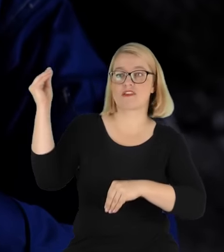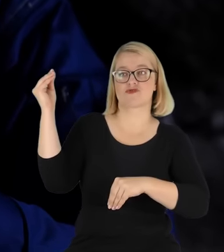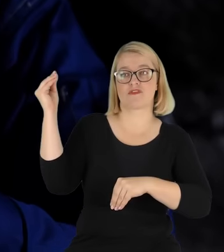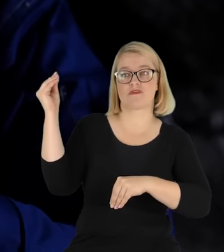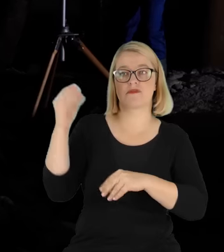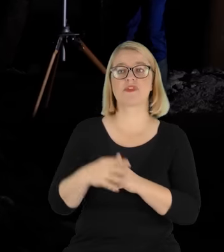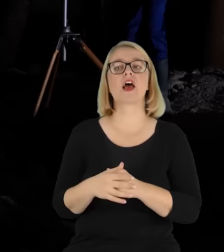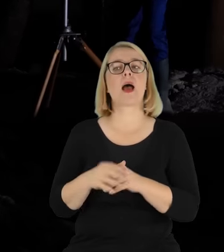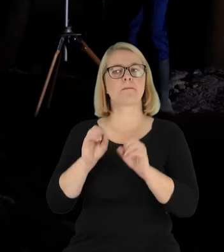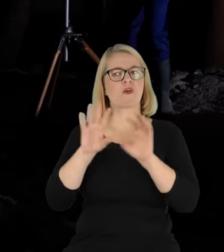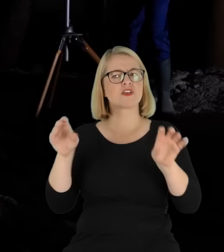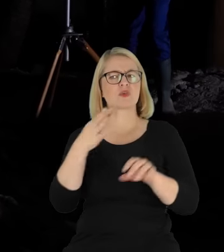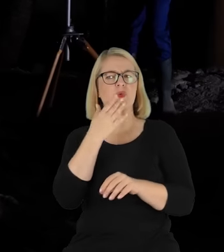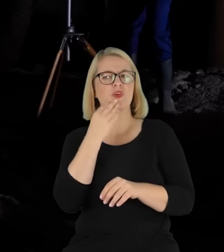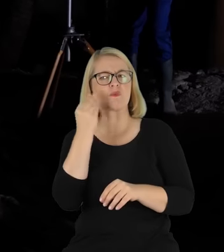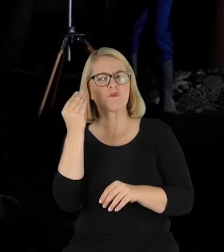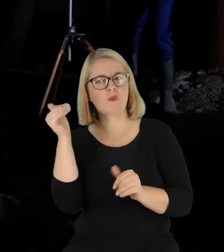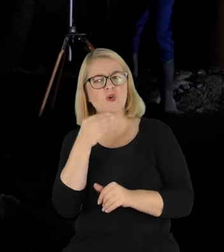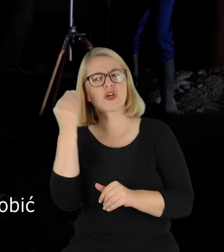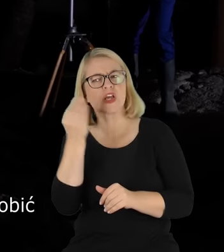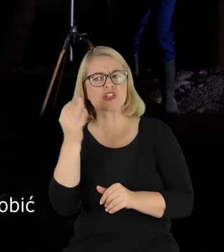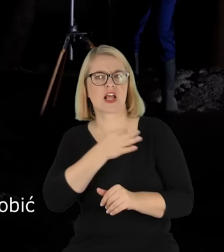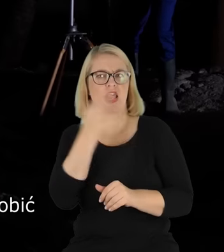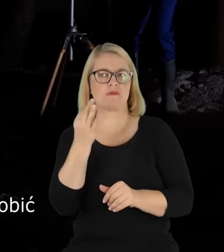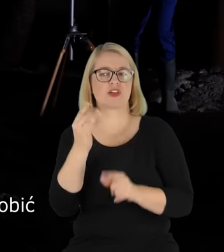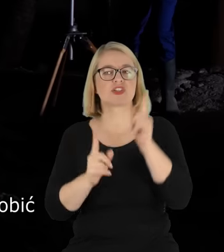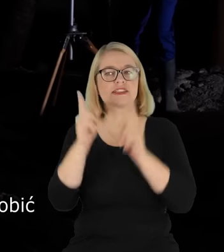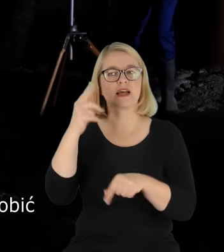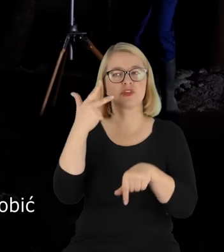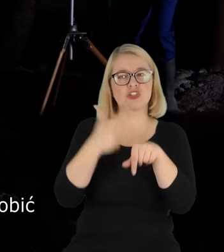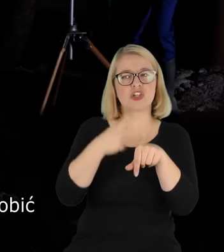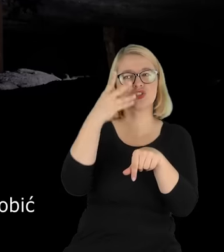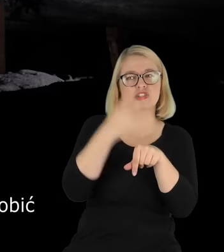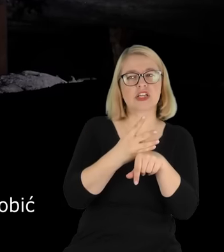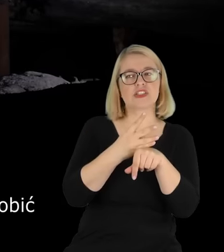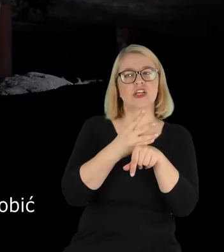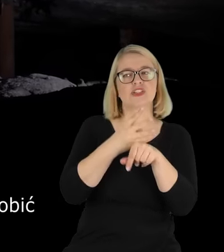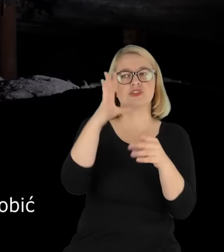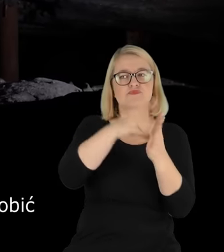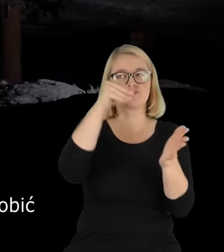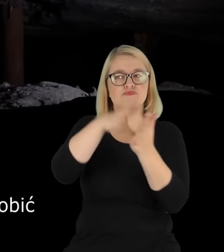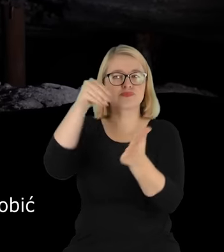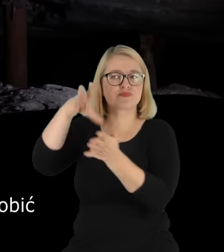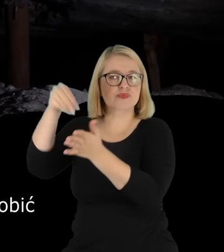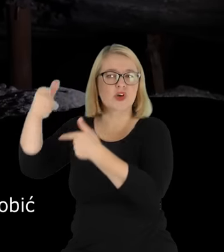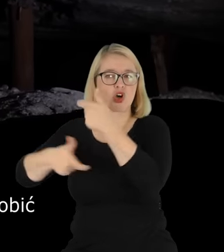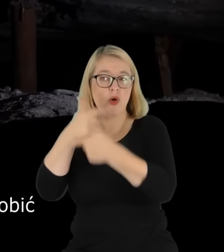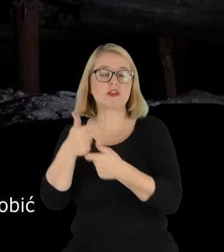No i tak profesor mówił, może jeszcze o włos lepiej. to dnia 30-40 odbitek trzeba było zrobić, żeby